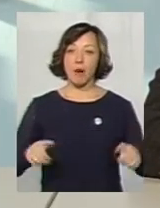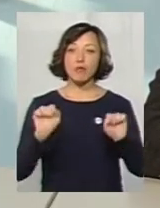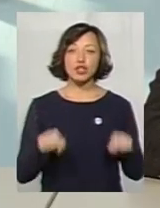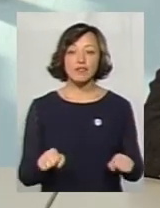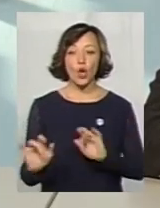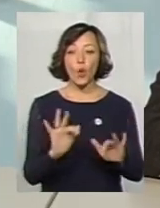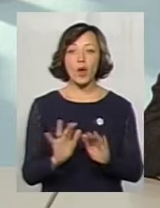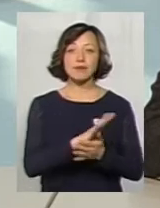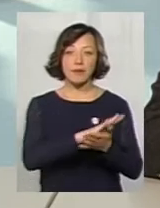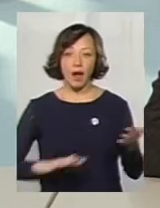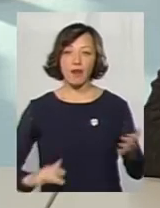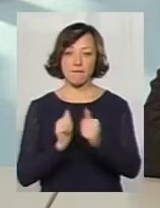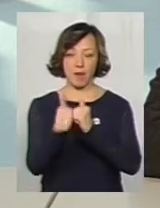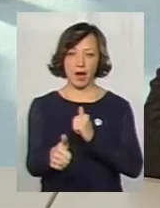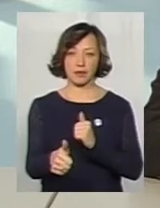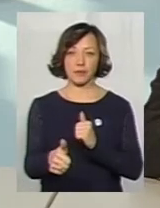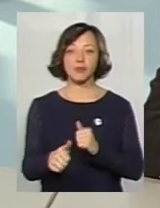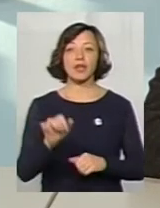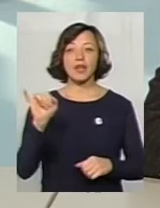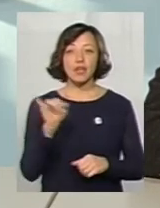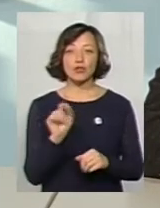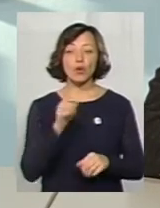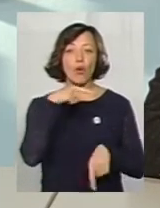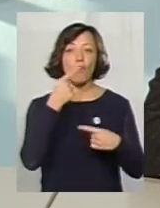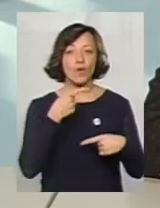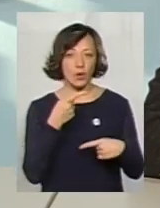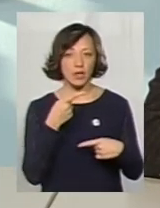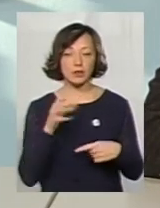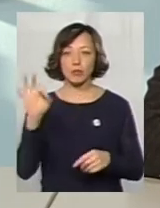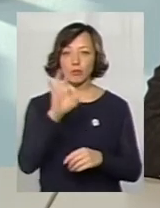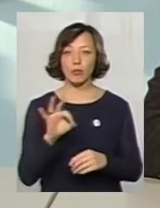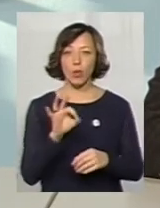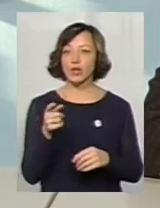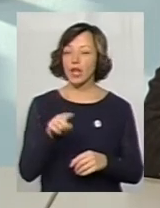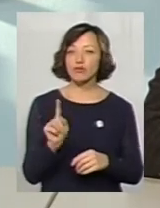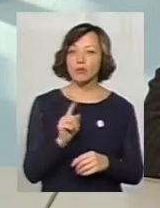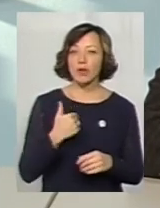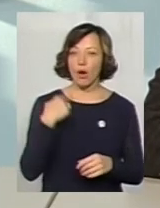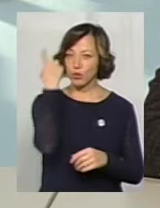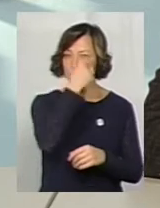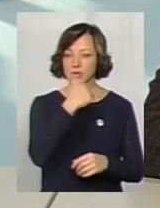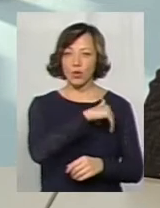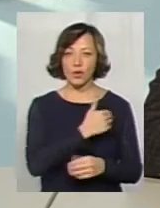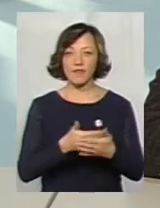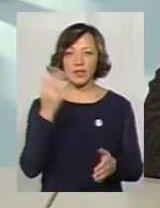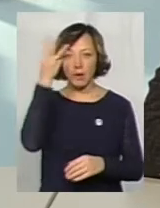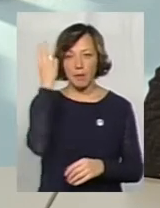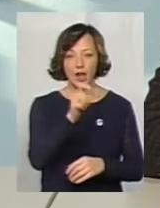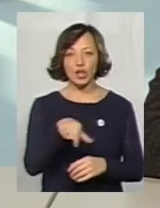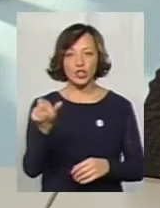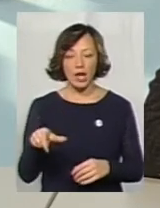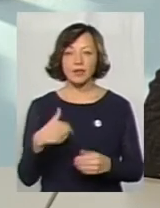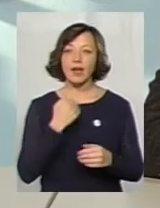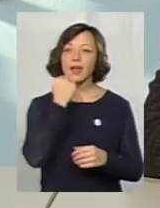рухатись далі і рухатись вперед. Якщо, власне, говорити про те, чого би я особисто хотів від хмельничан, я